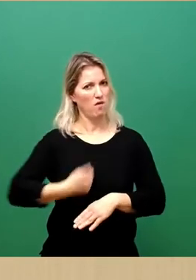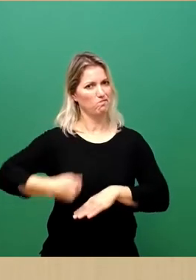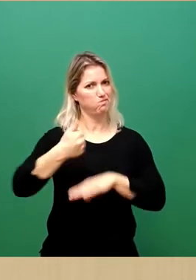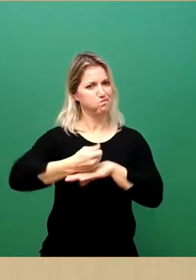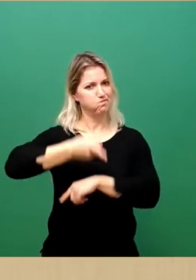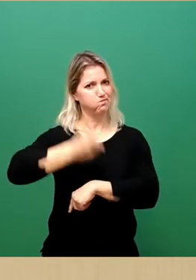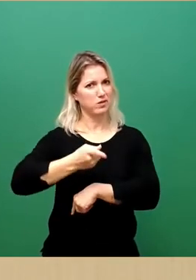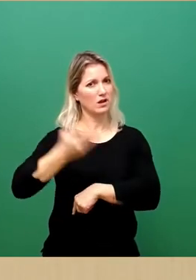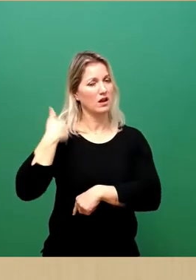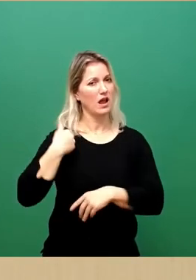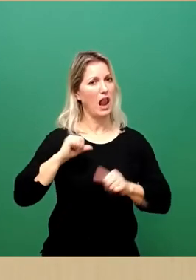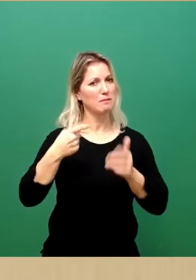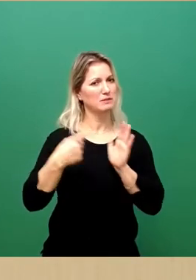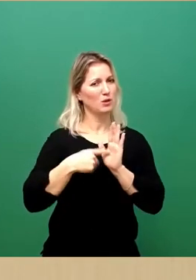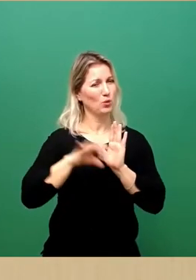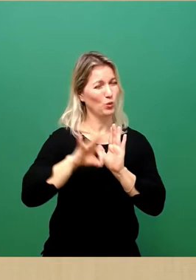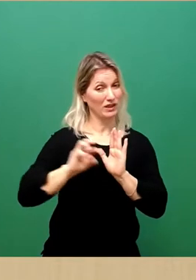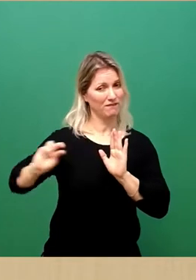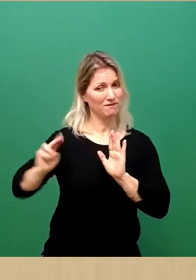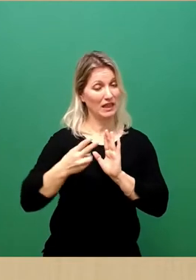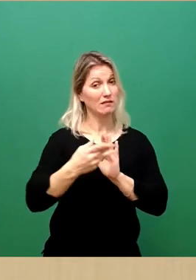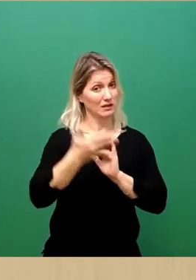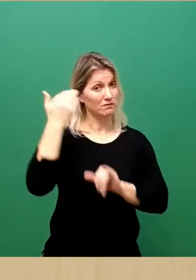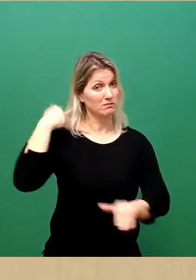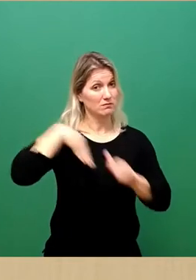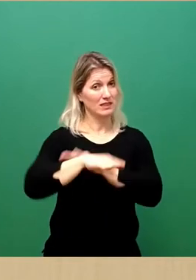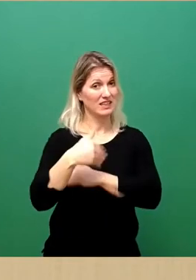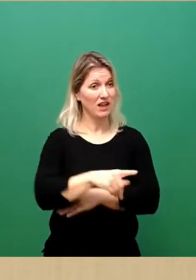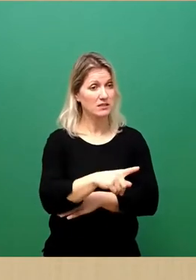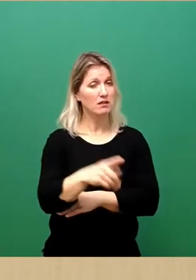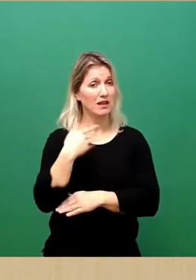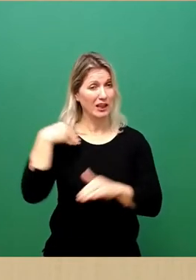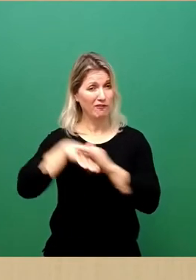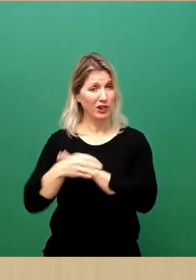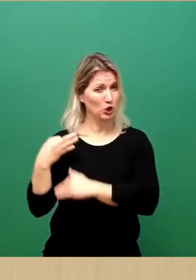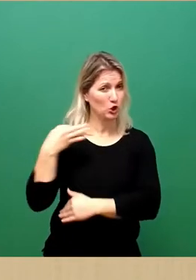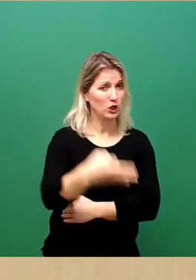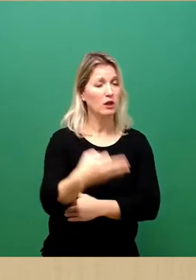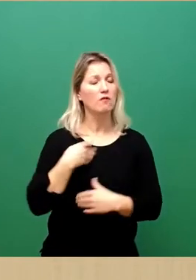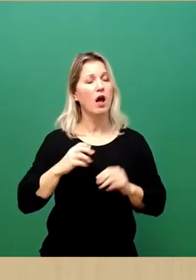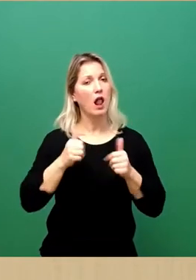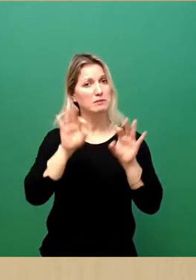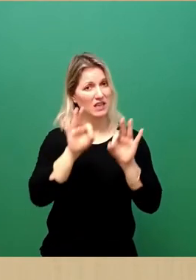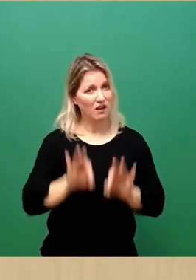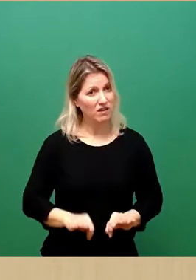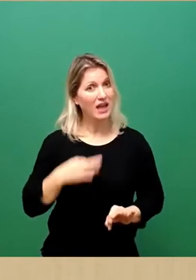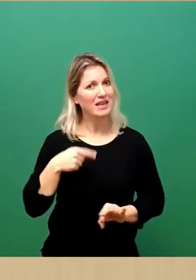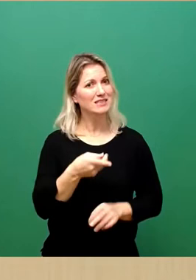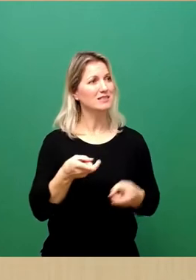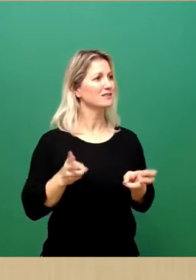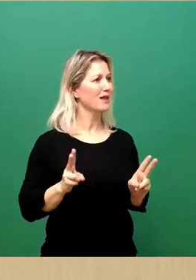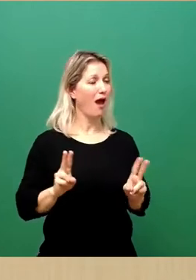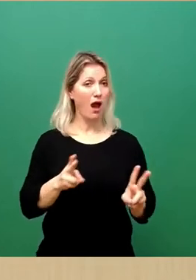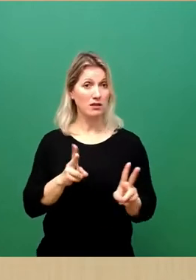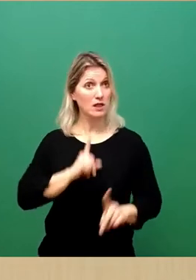geflohen sind. Sie haben oft eine lebensgefährliche Flucht hinter sich und es ist nicht selbstverständlich, dass sie nun hier in Sicherheit leben können. Dabei